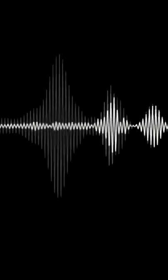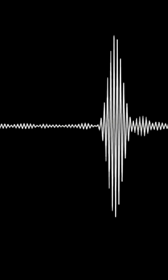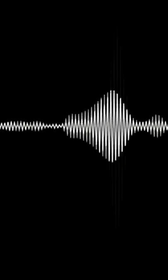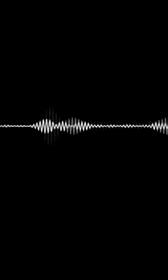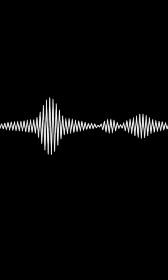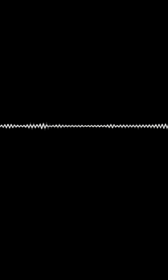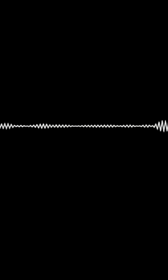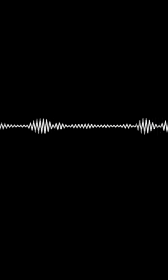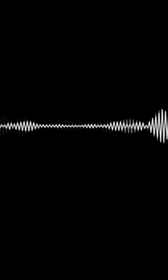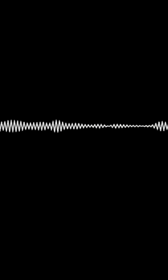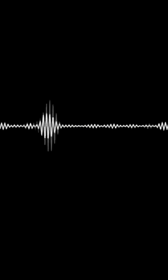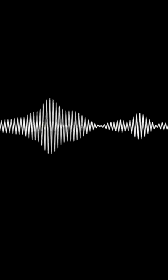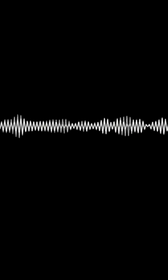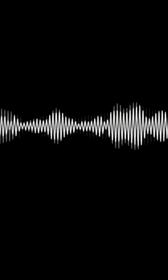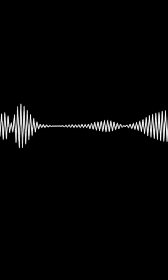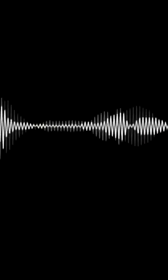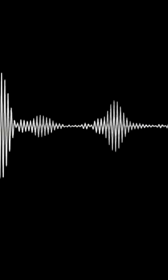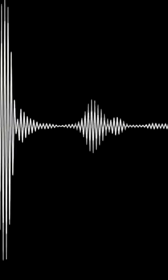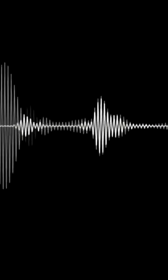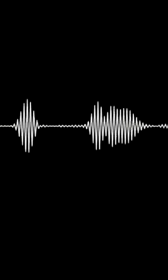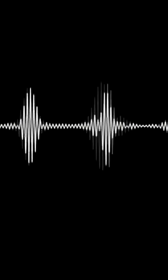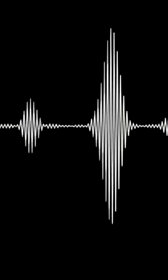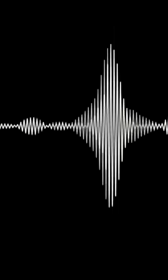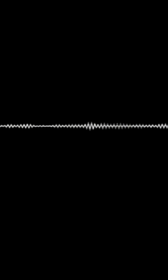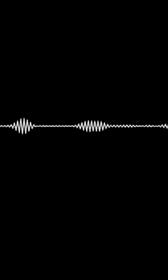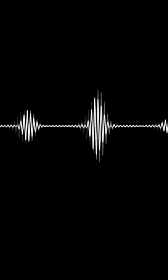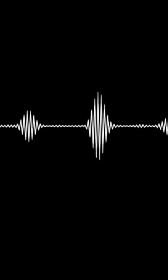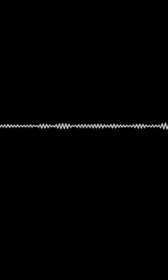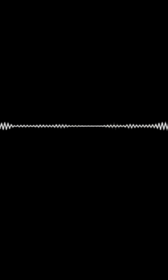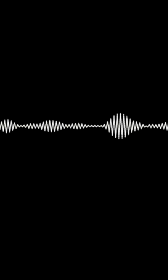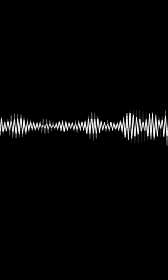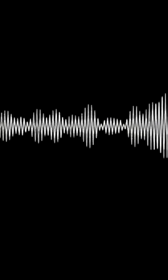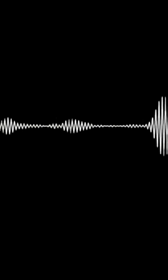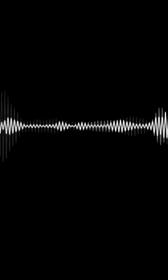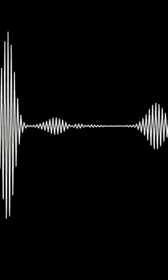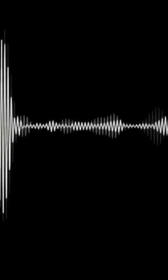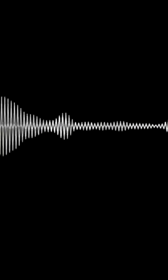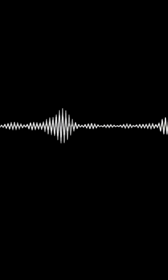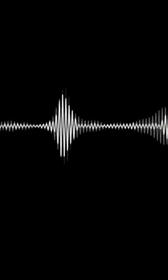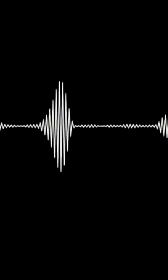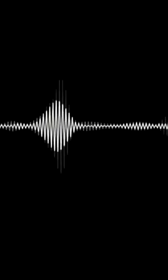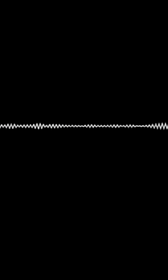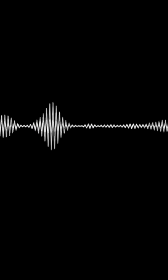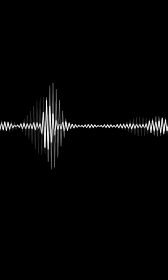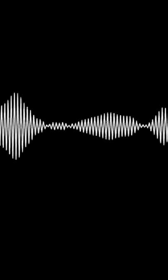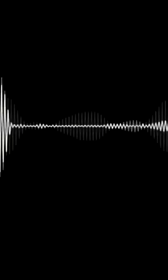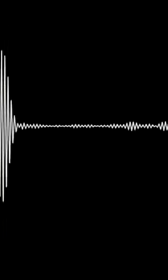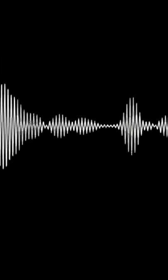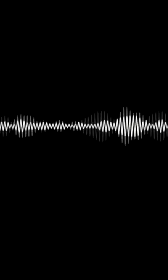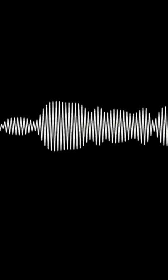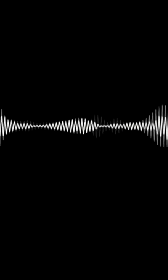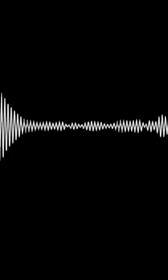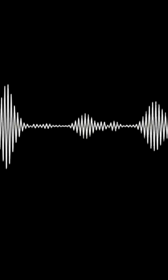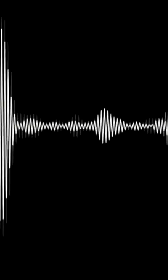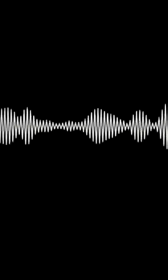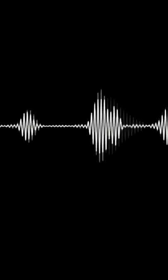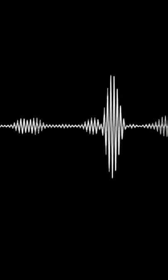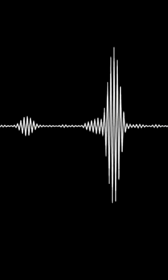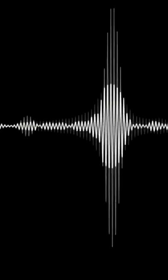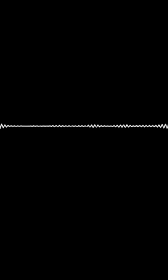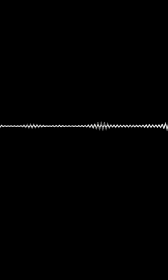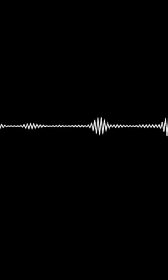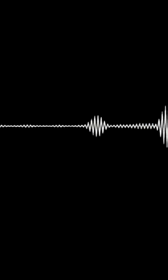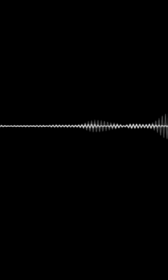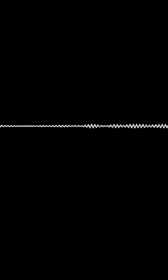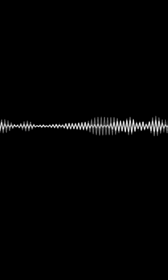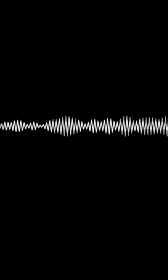Ewa, przedstawcie się i powiedzcie z jakimi organizacjami czy inicjatywami jesteście związani.